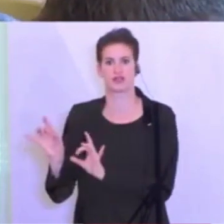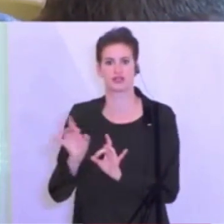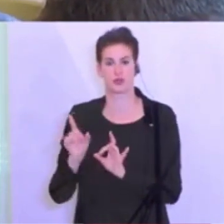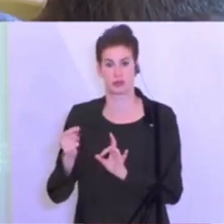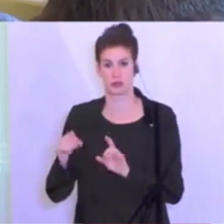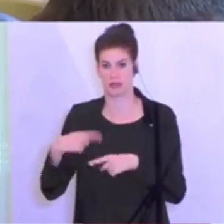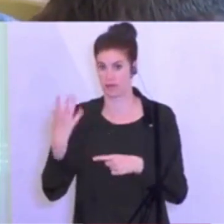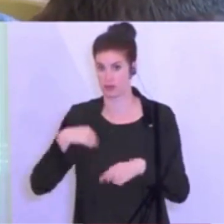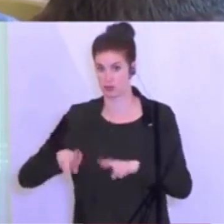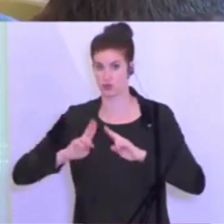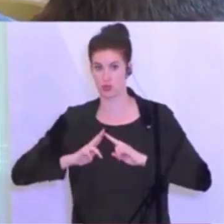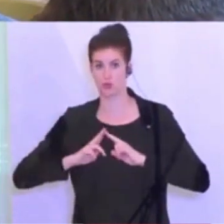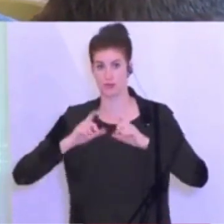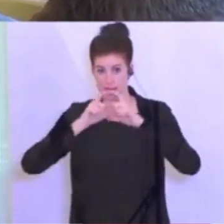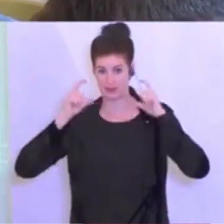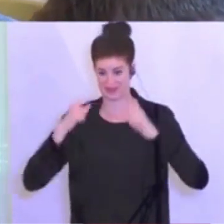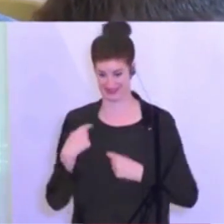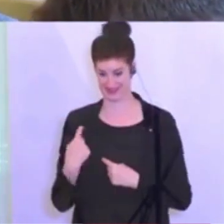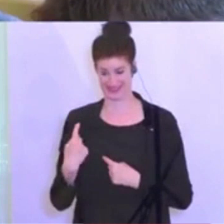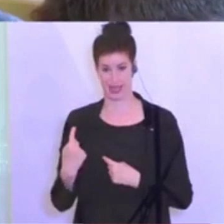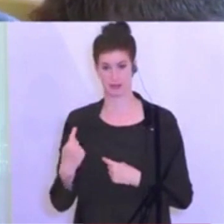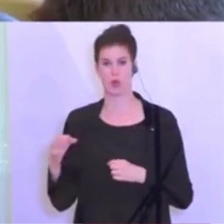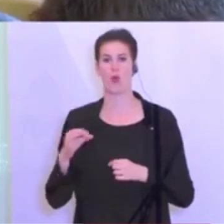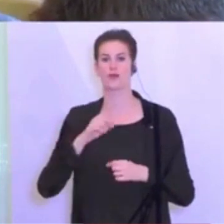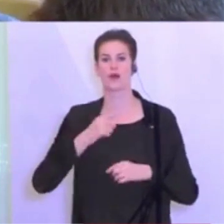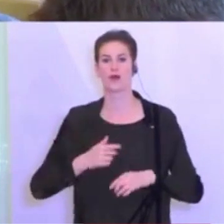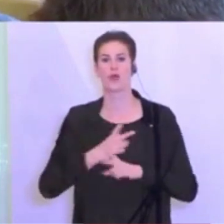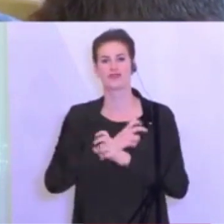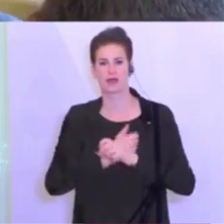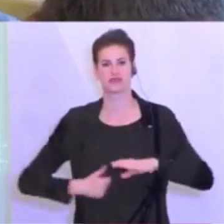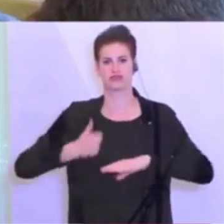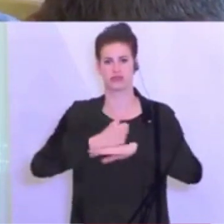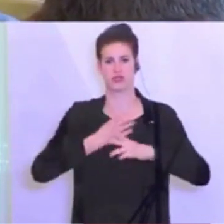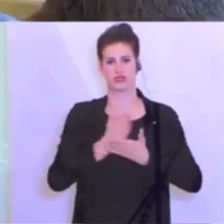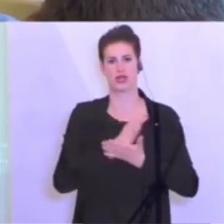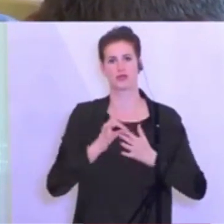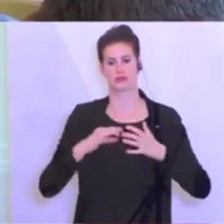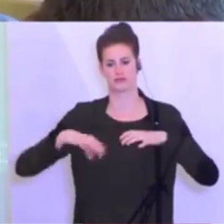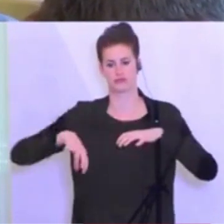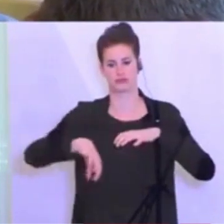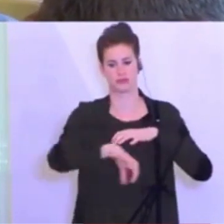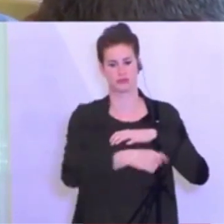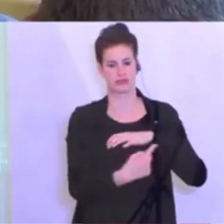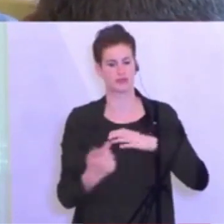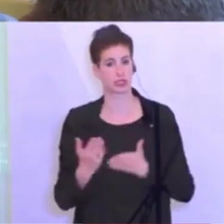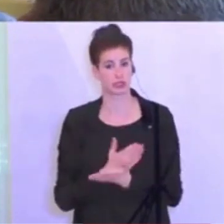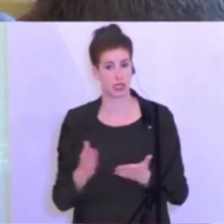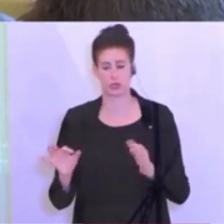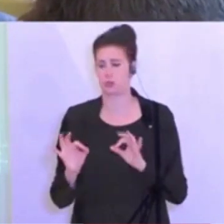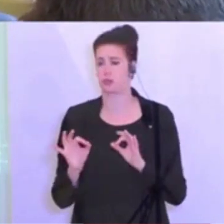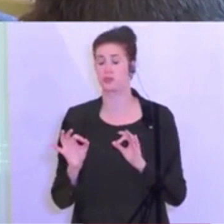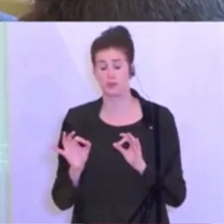internationale Frage, weil Österreich jetzt Lockerungen sehr schnell umsetzt, wie sieht es mit den Verhandlungen zum Beispiel mit Urlaubsländern wie Italien aus?